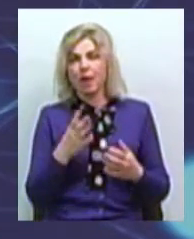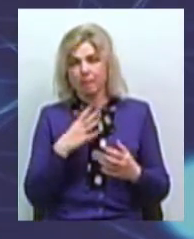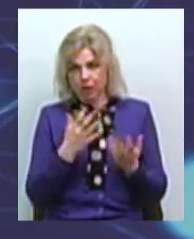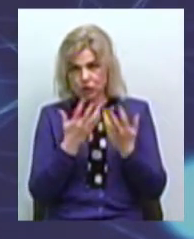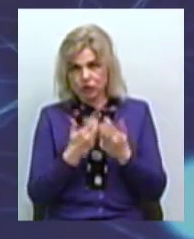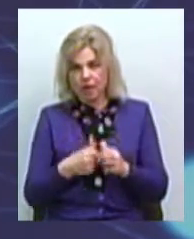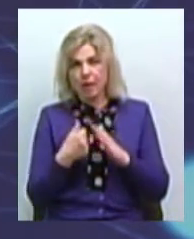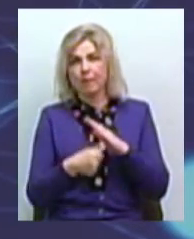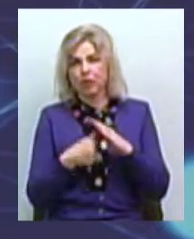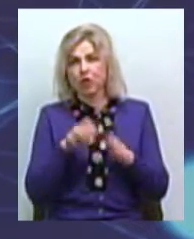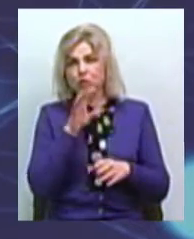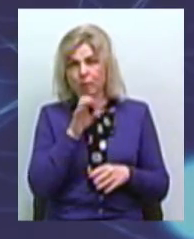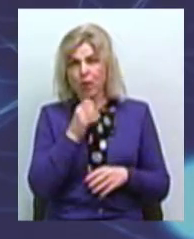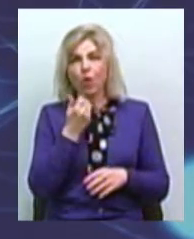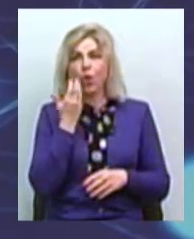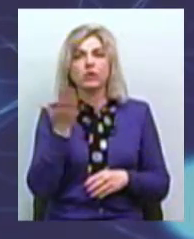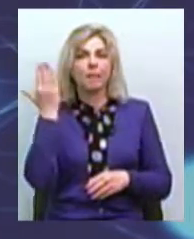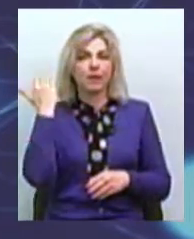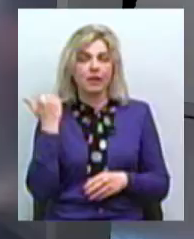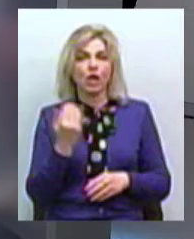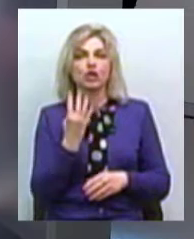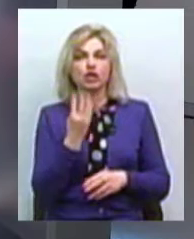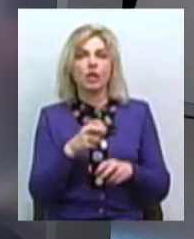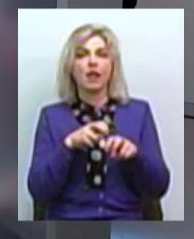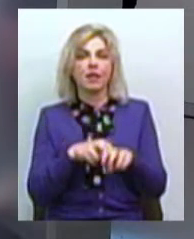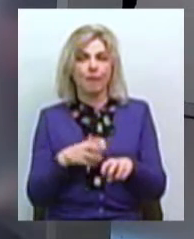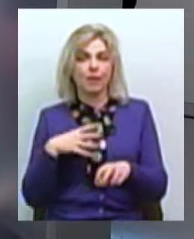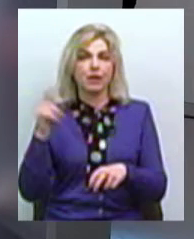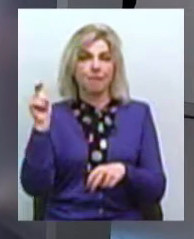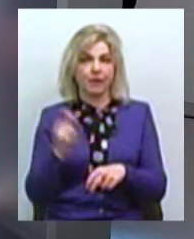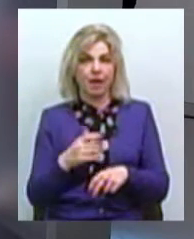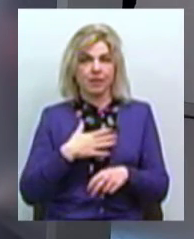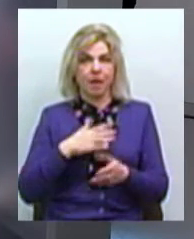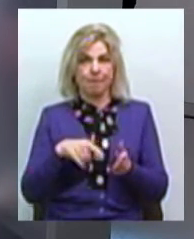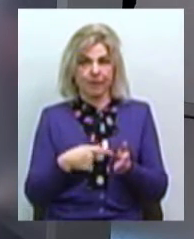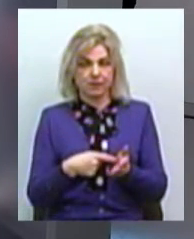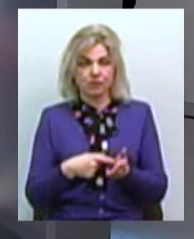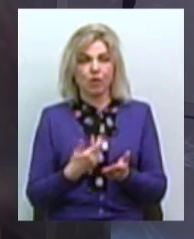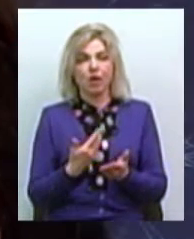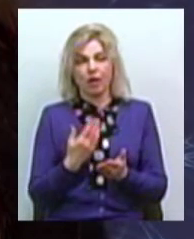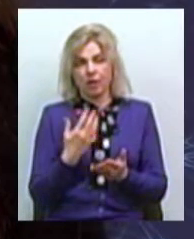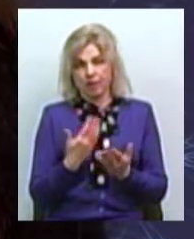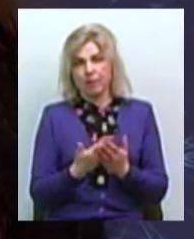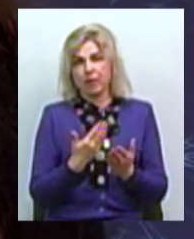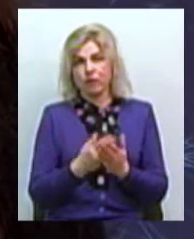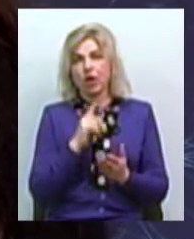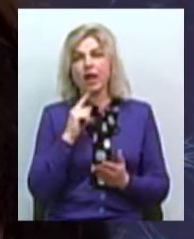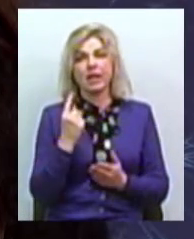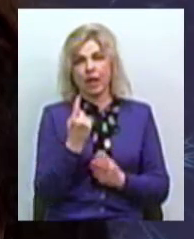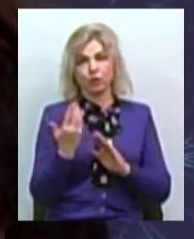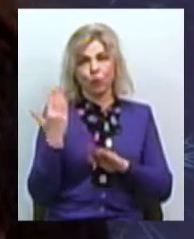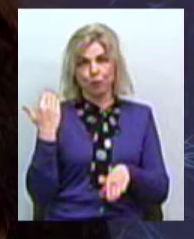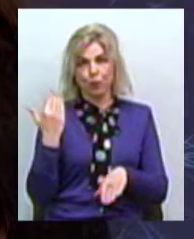безпритульних тварин, коли минулого разу ТОВ «Чотирилапа Україна» приїздили до нашого міста, це було трошки вже більше, ніж рік тому,